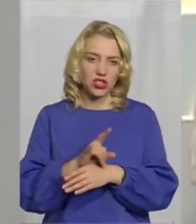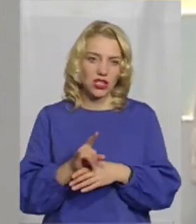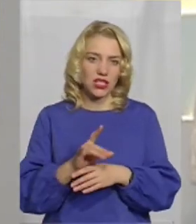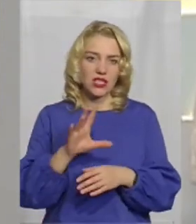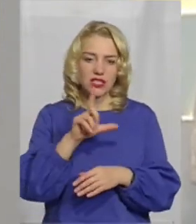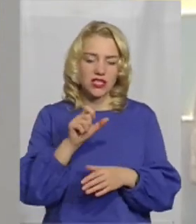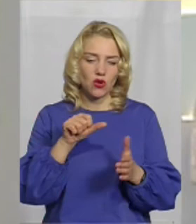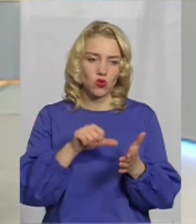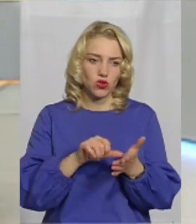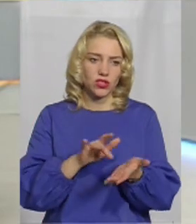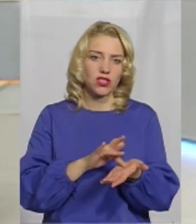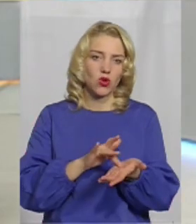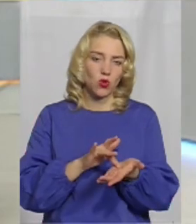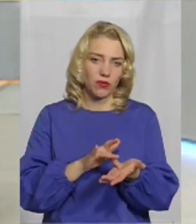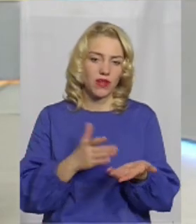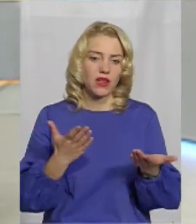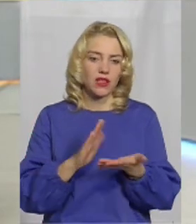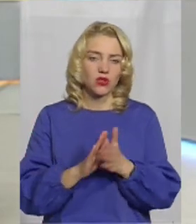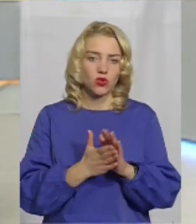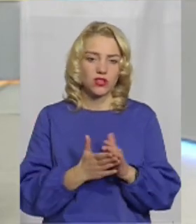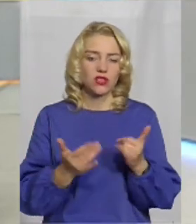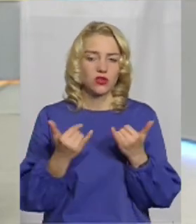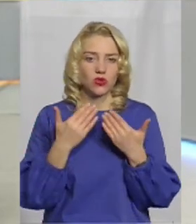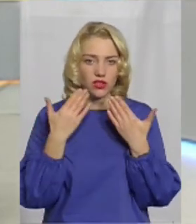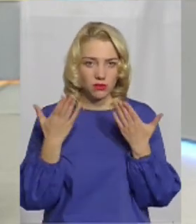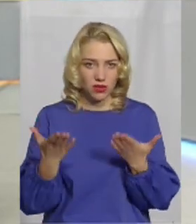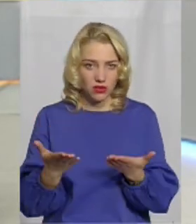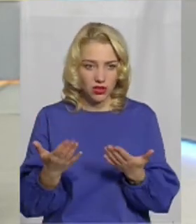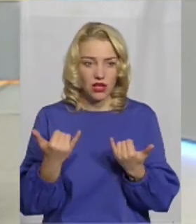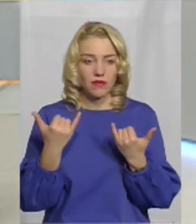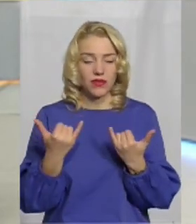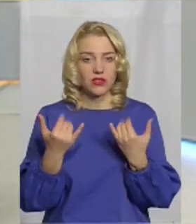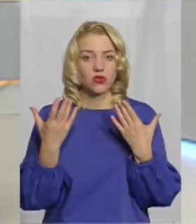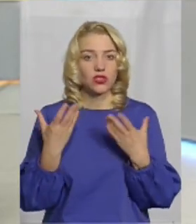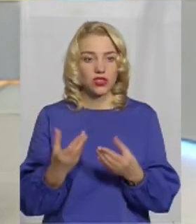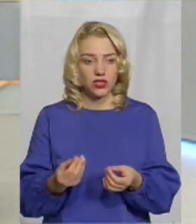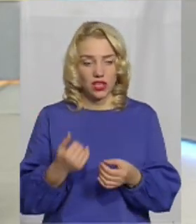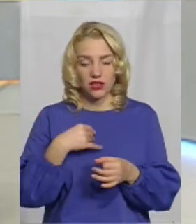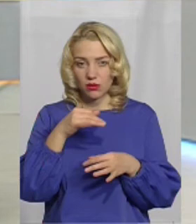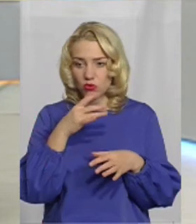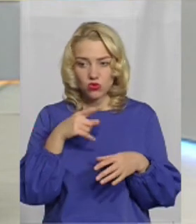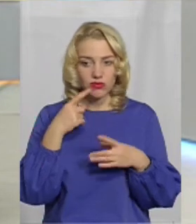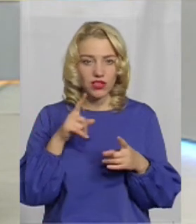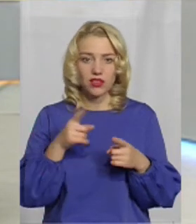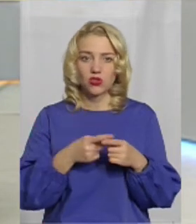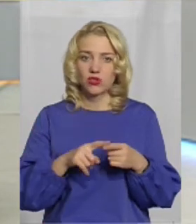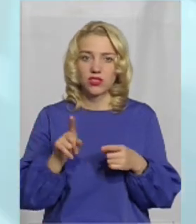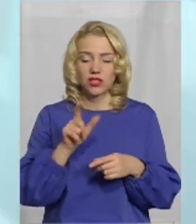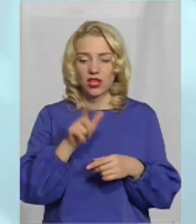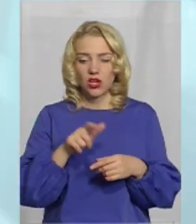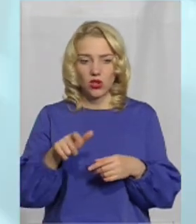ромів. Яка ситуація сьогодні? Ну, на сьогоднішній день я не можу сказати, що це якийсь такий